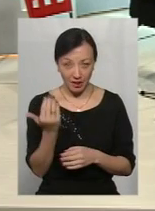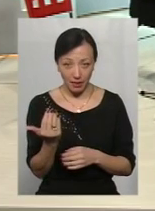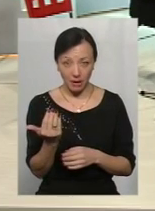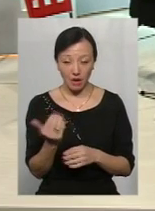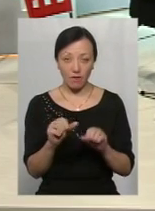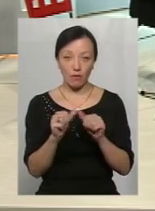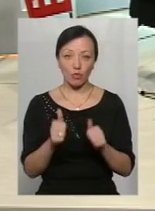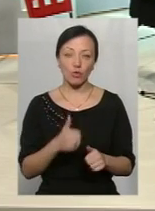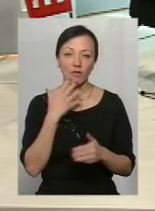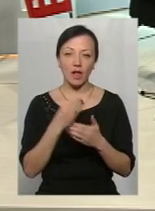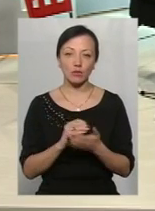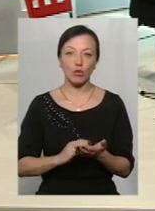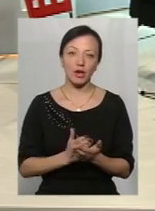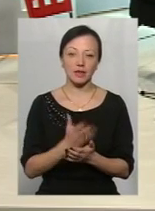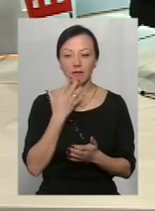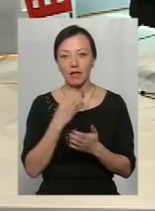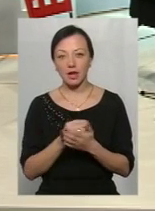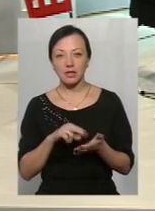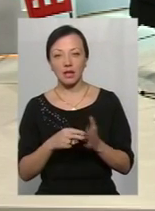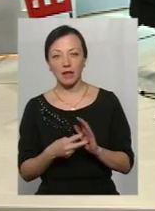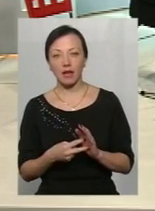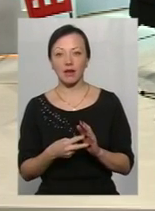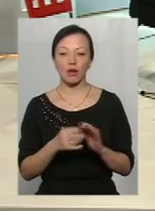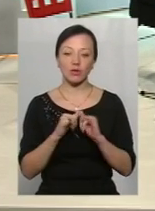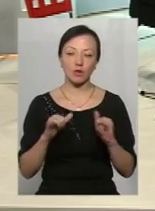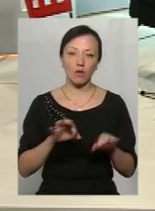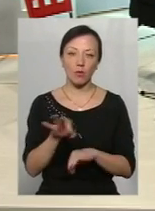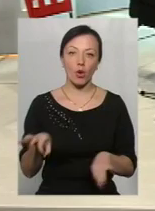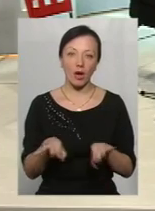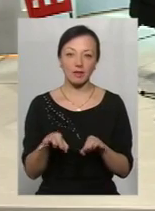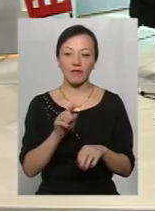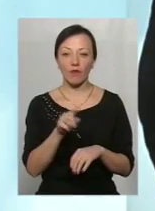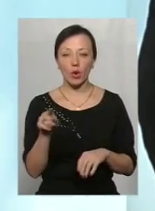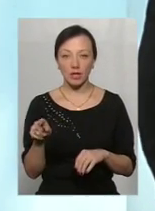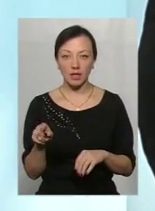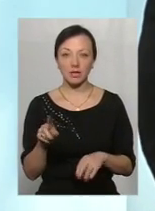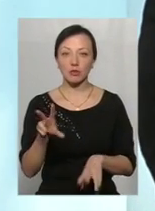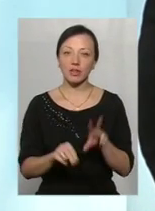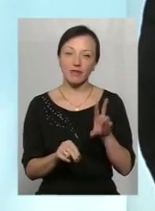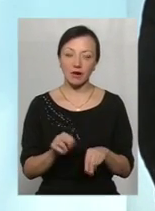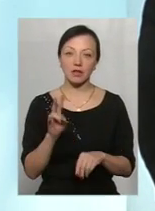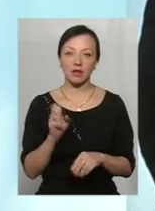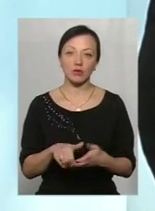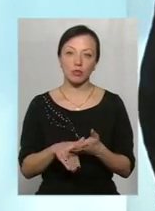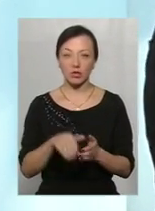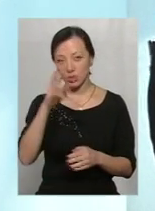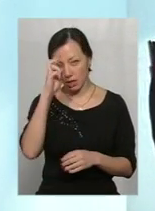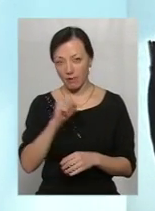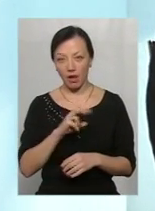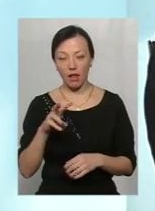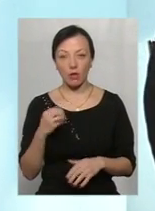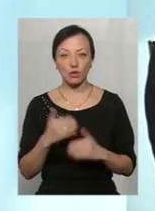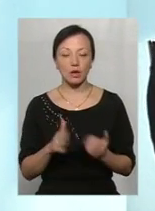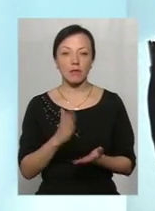вони формують власну політику, власні стратегії, власні розвиткові проекти. Тобто вони сподіваються на допомогу держави, але вони